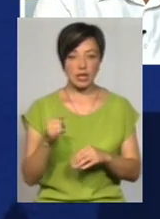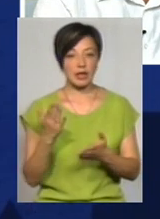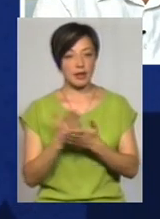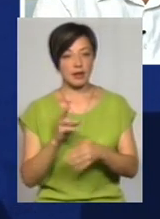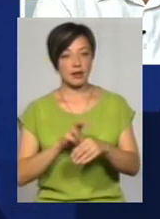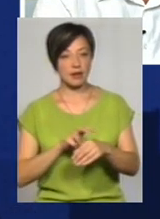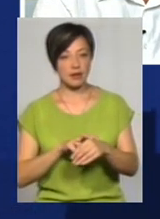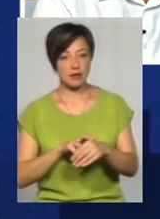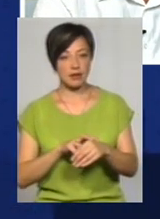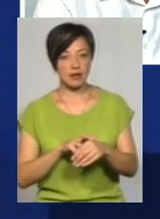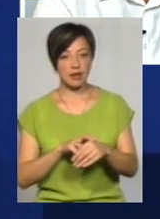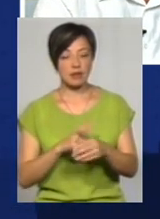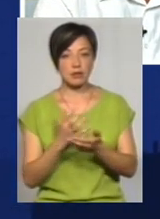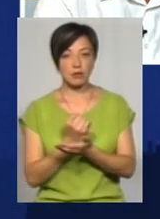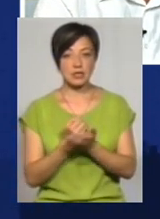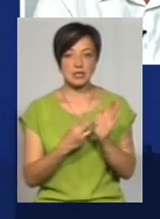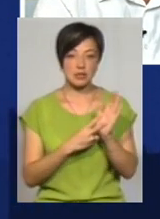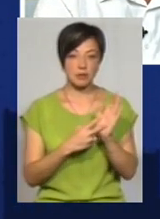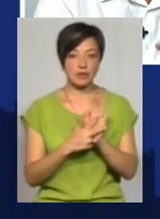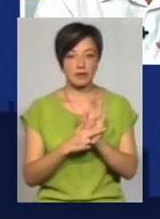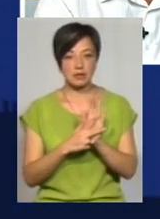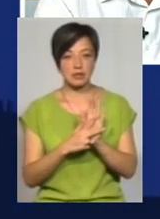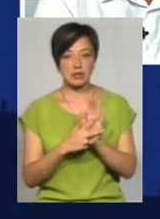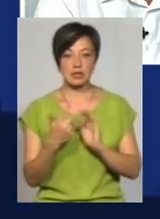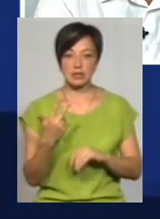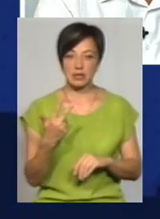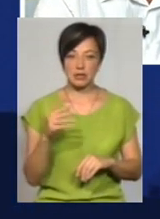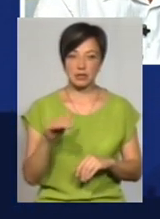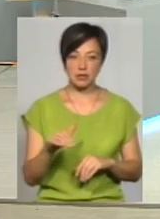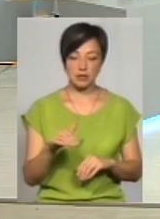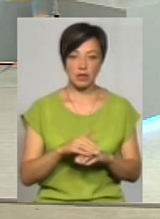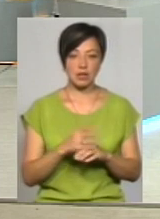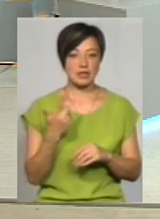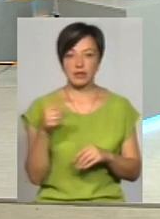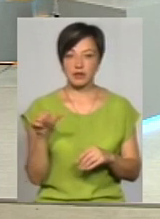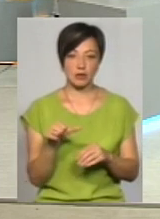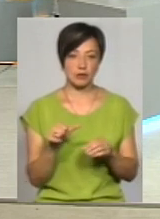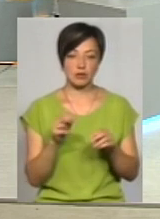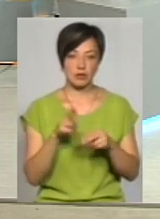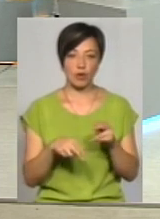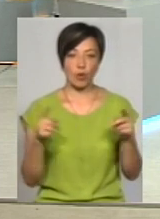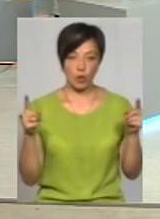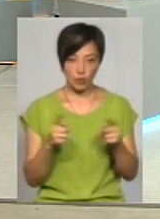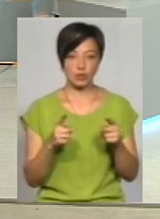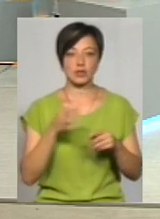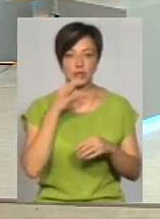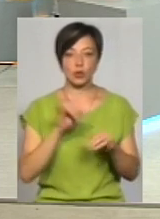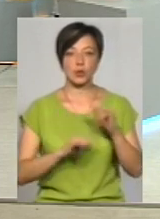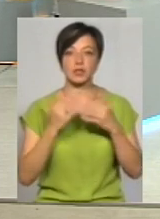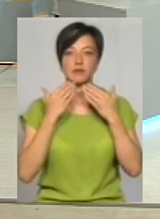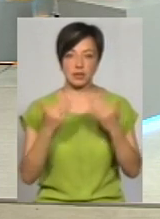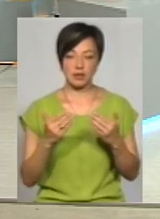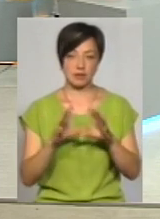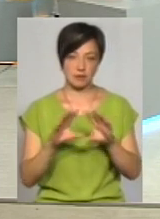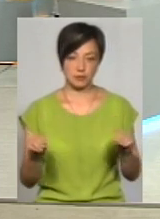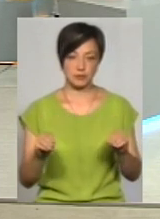кількість лікарів, які приносили – 7, 8 і навіть 3 тисяч. Пане Михайле, у нас три хвилинки до завершення. Прошу, скажіть, куди звертатися